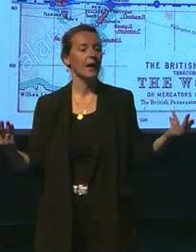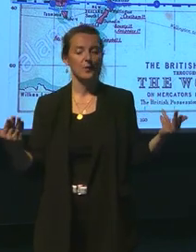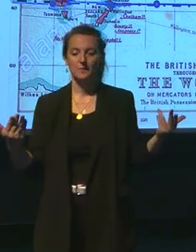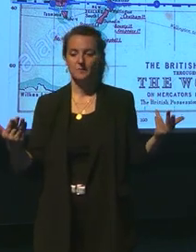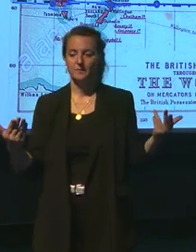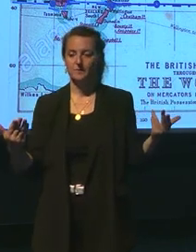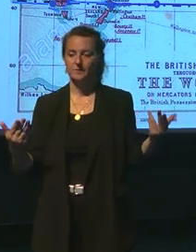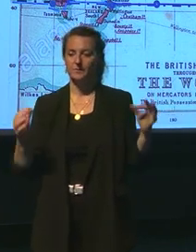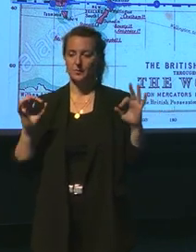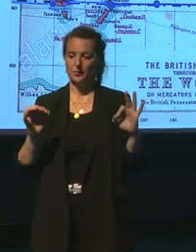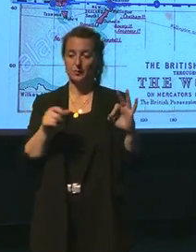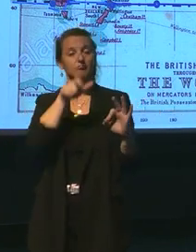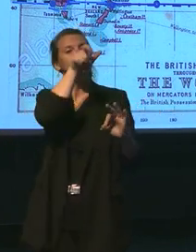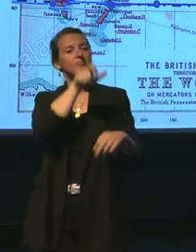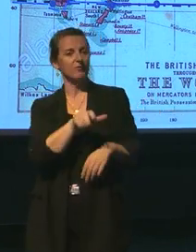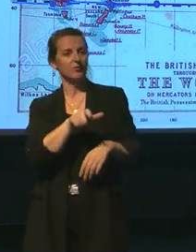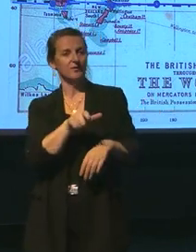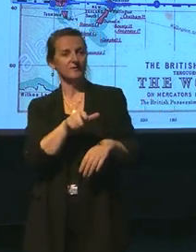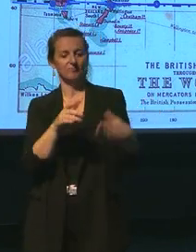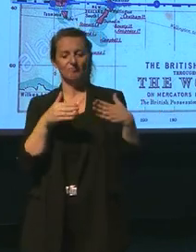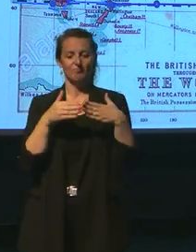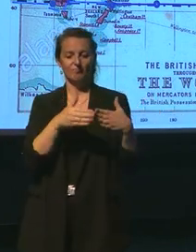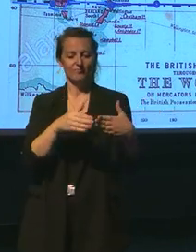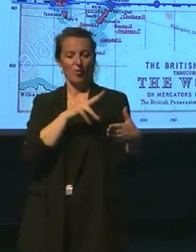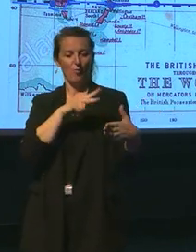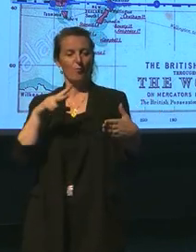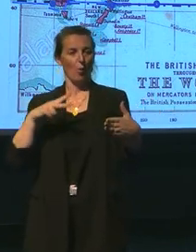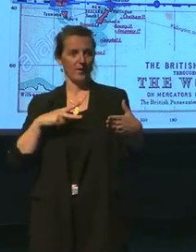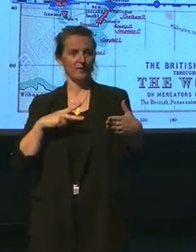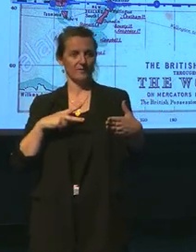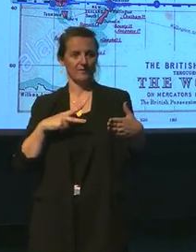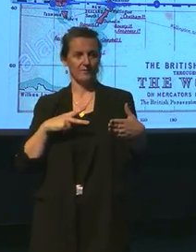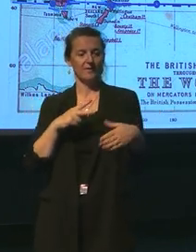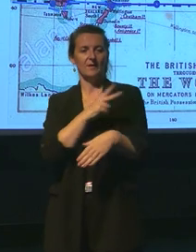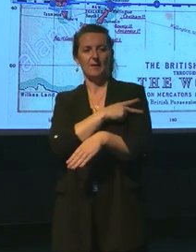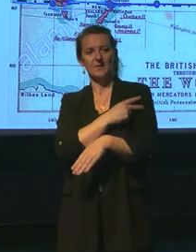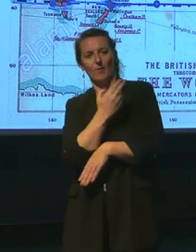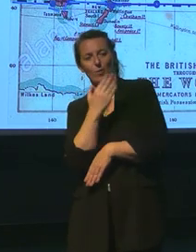Edouard Guedavon, c'est le possesseur d'il a dire, le Capitaine étant John Mangos.